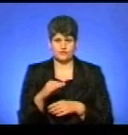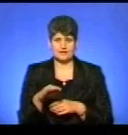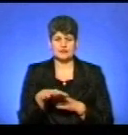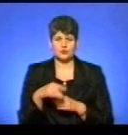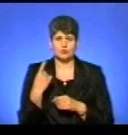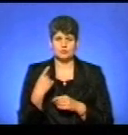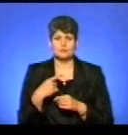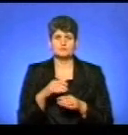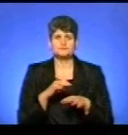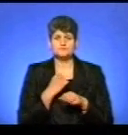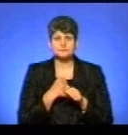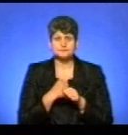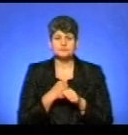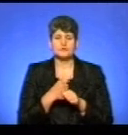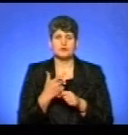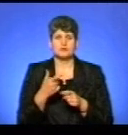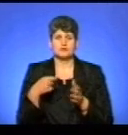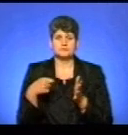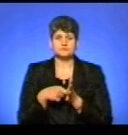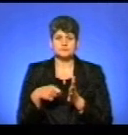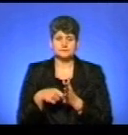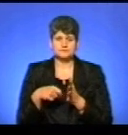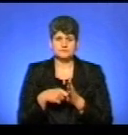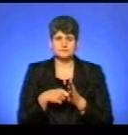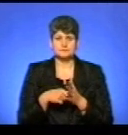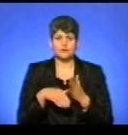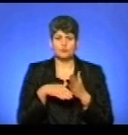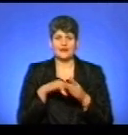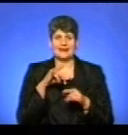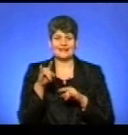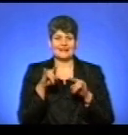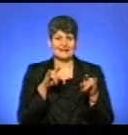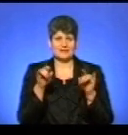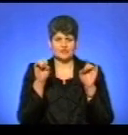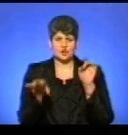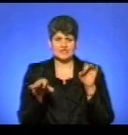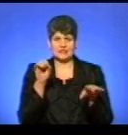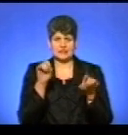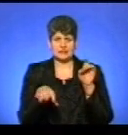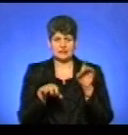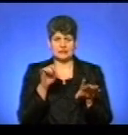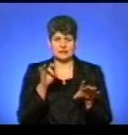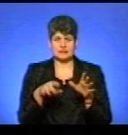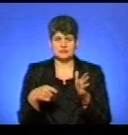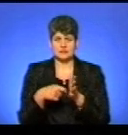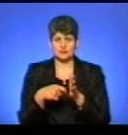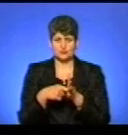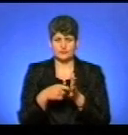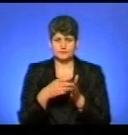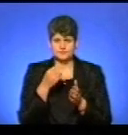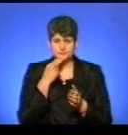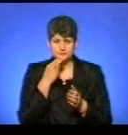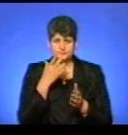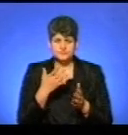території області проводилася вакцинація переральним способом, це за допомогою літаків, розкладалися приманки, а в тих приманках капсула з